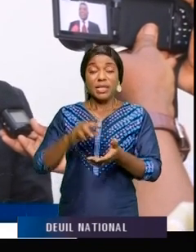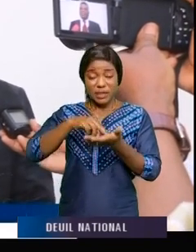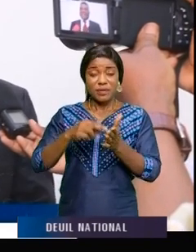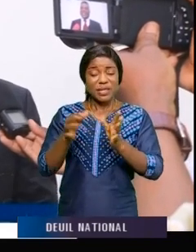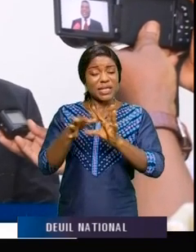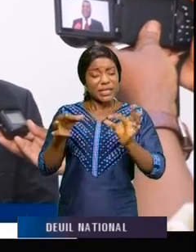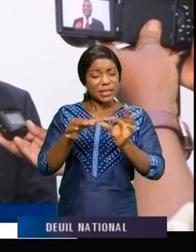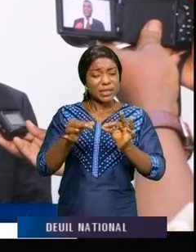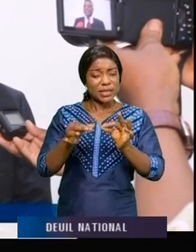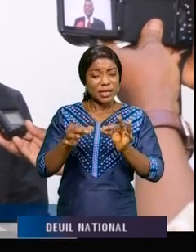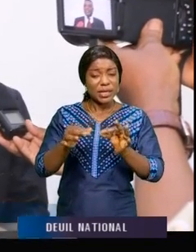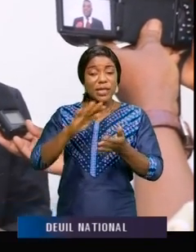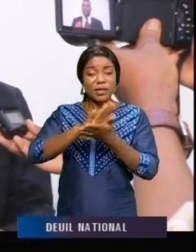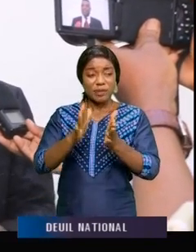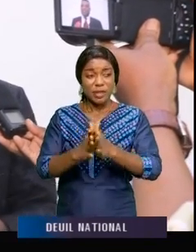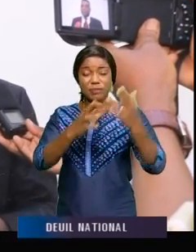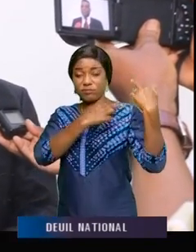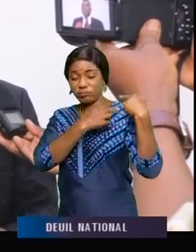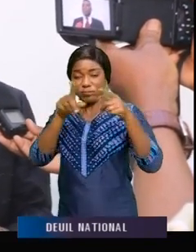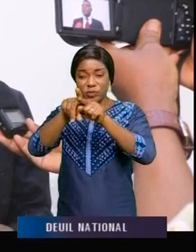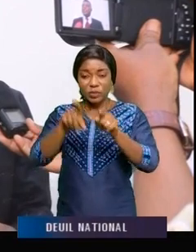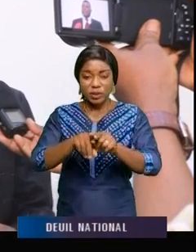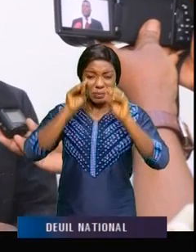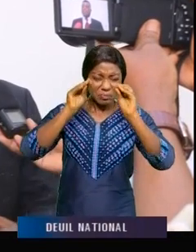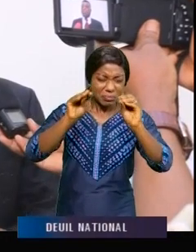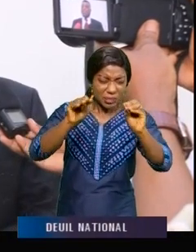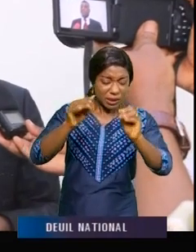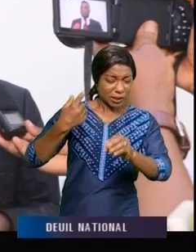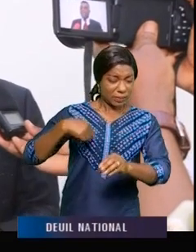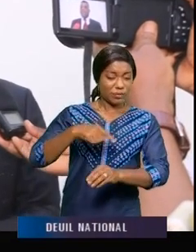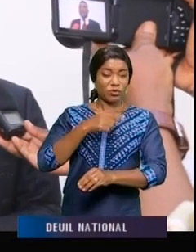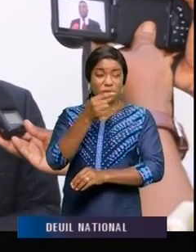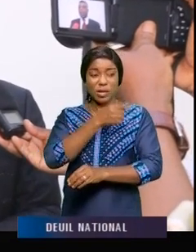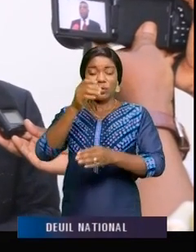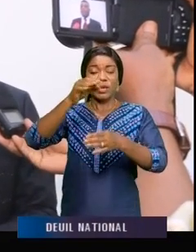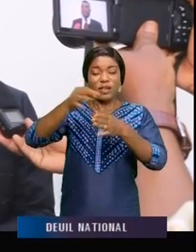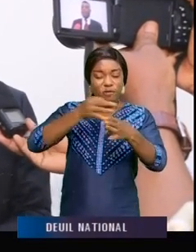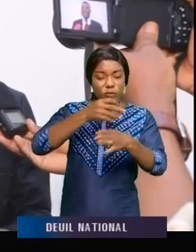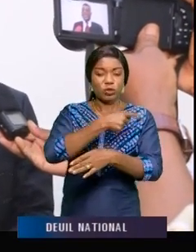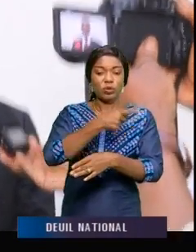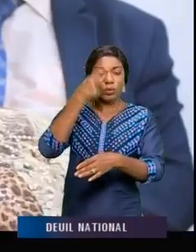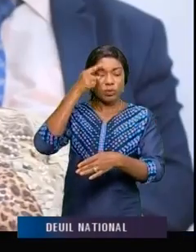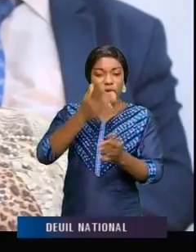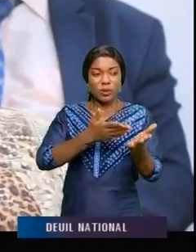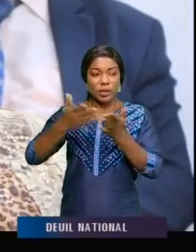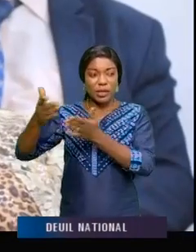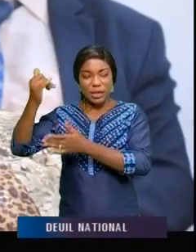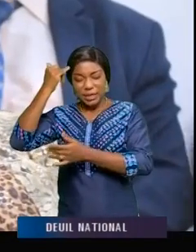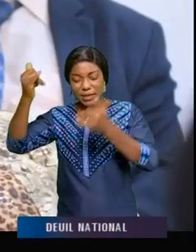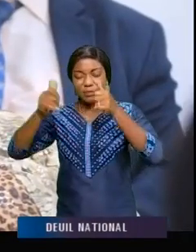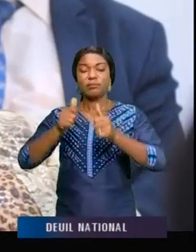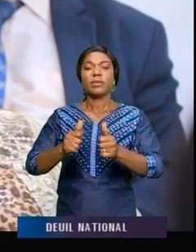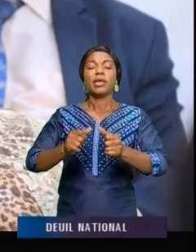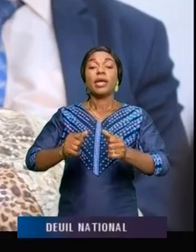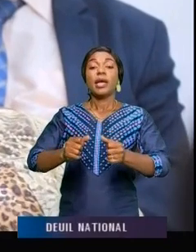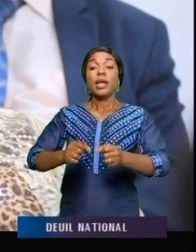l'essence managérial qu'on nous inculque ici, de pouvoir mener à bon port nos ETD. Tous ces pouvoirs